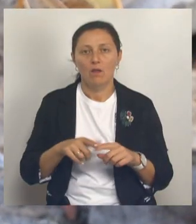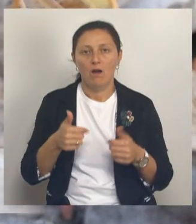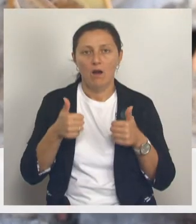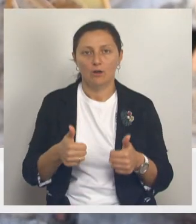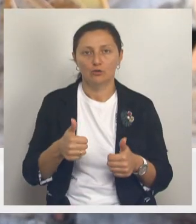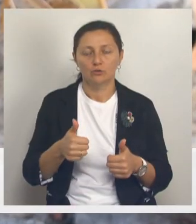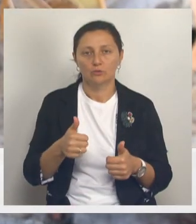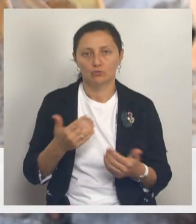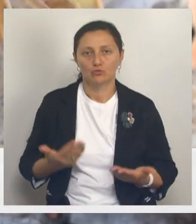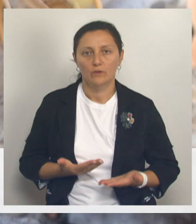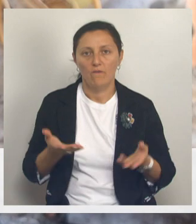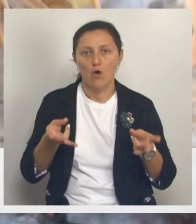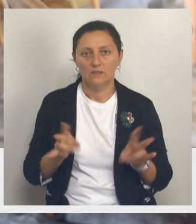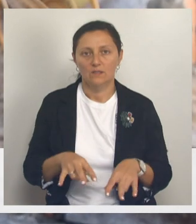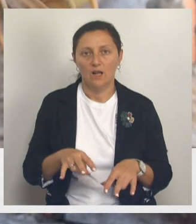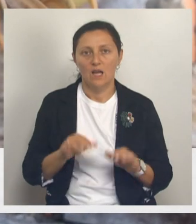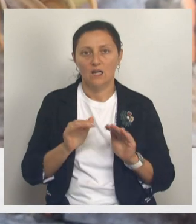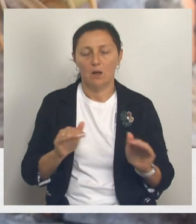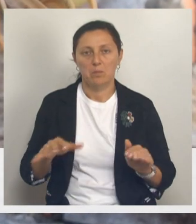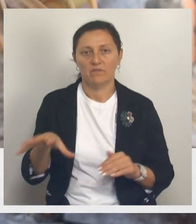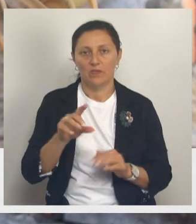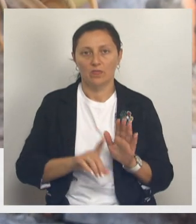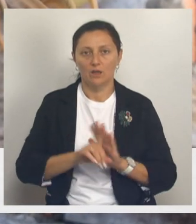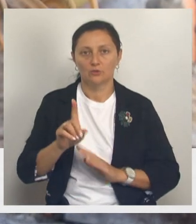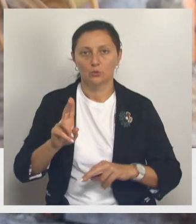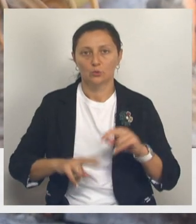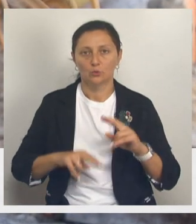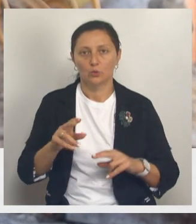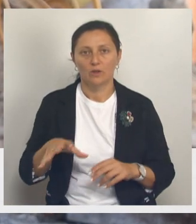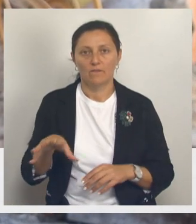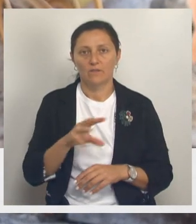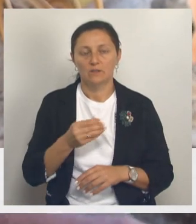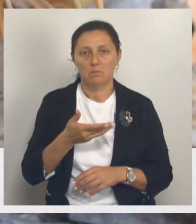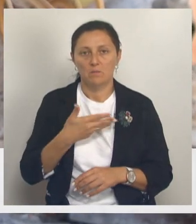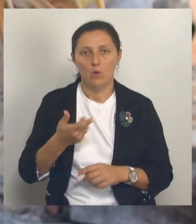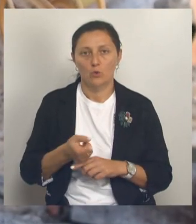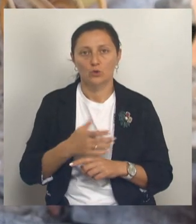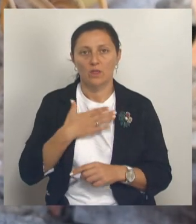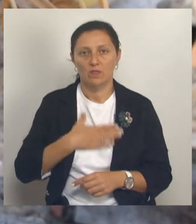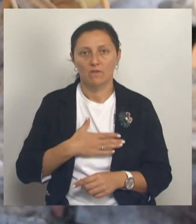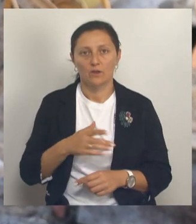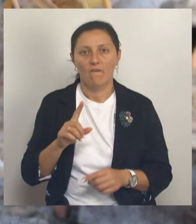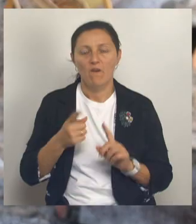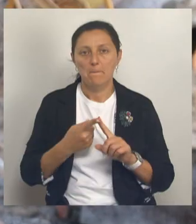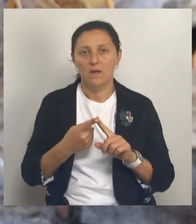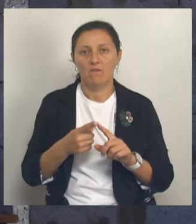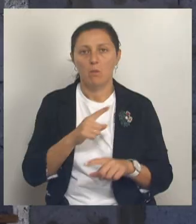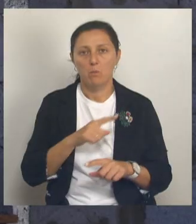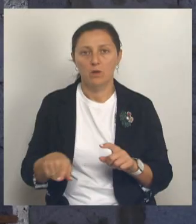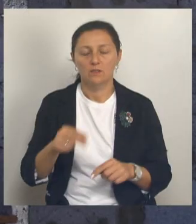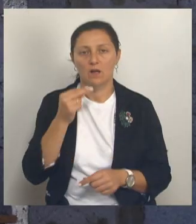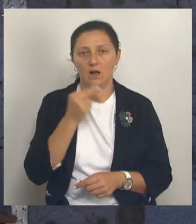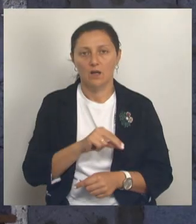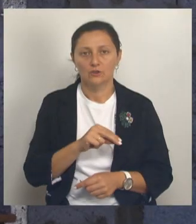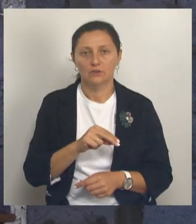остались. Все нормально. Ребята начали строить. Мы довольны, что вообще, во-первых, быстро, качественно.